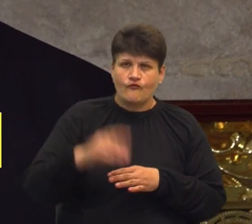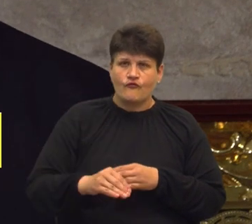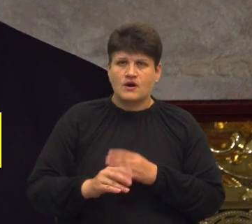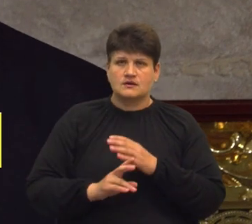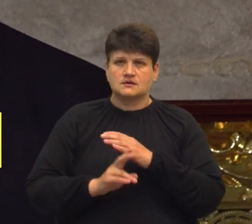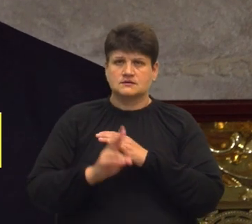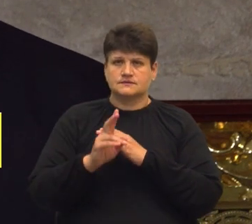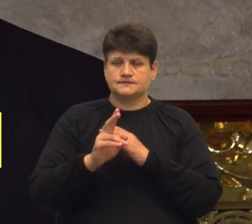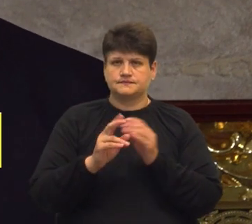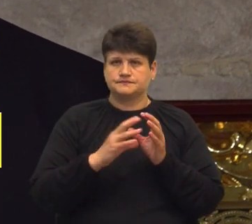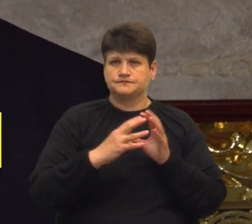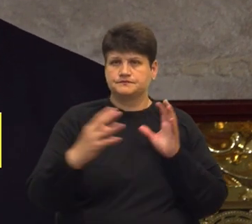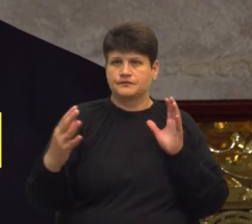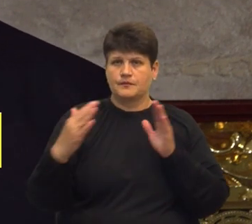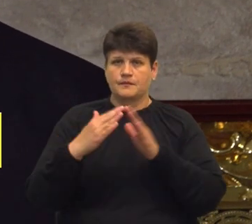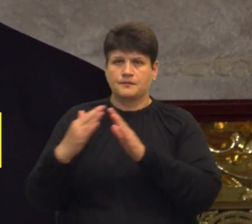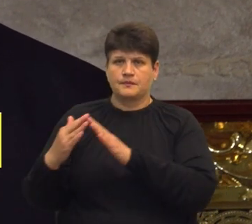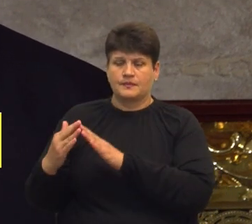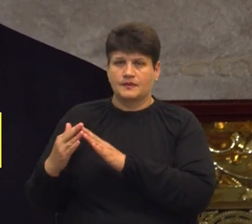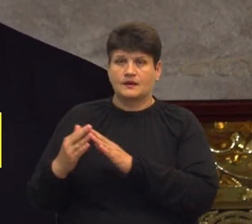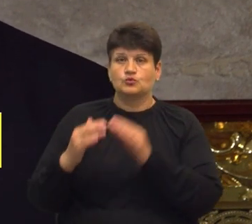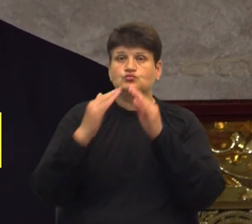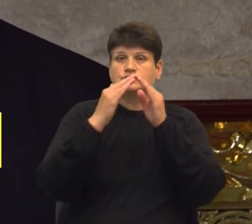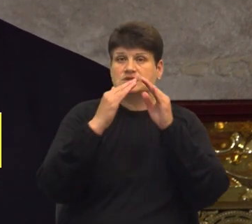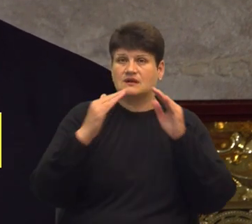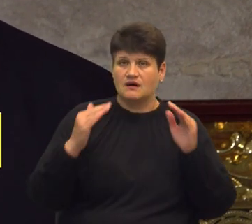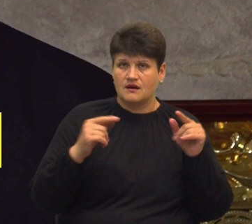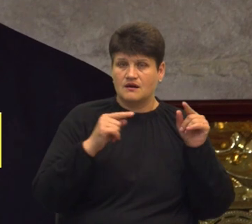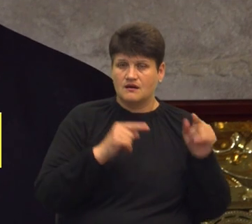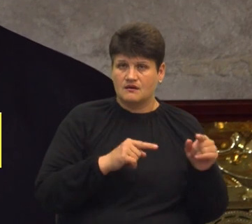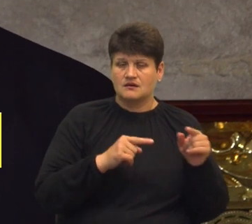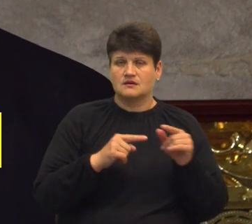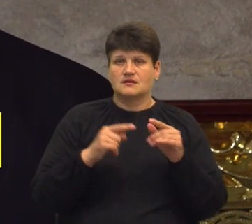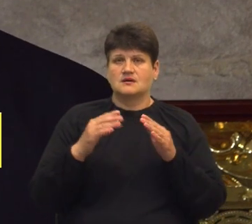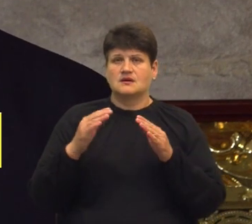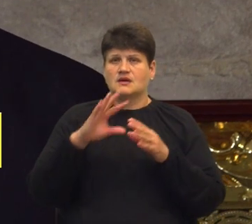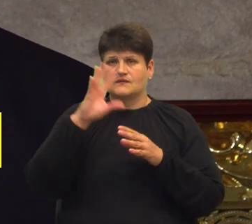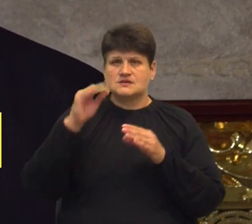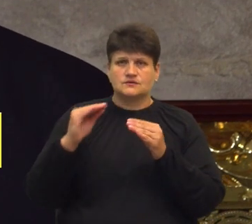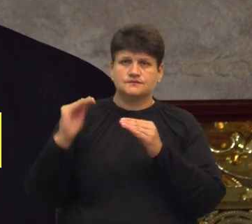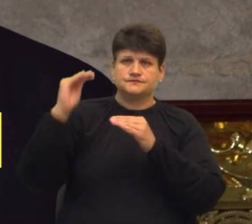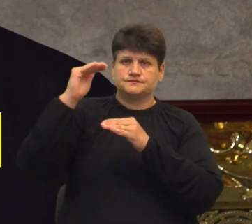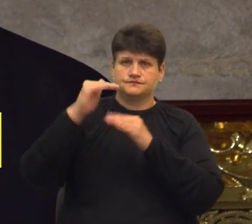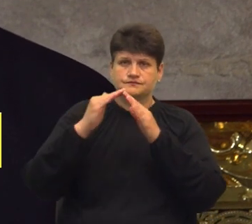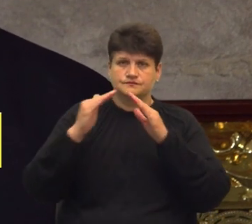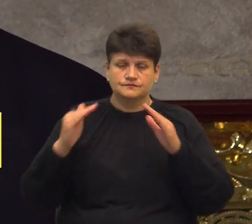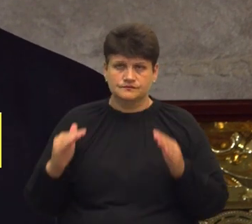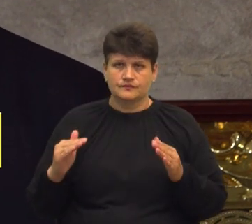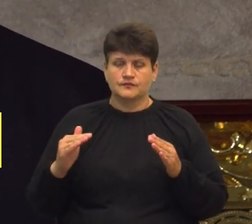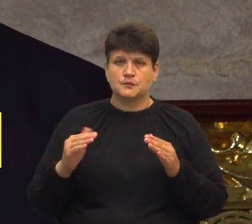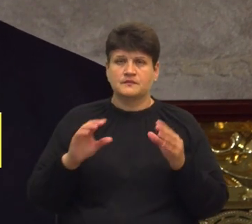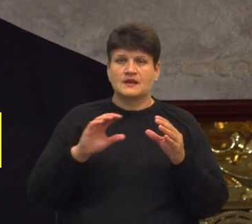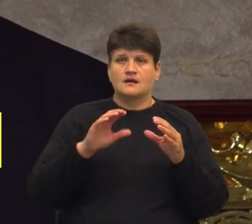комплекс. Тому що ані покрівля даху, ані самі дахові конструкції, ані ливнева